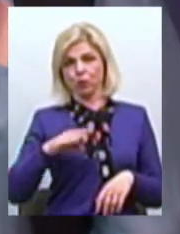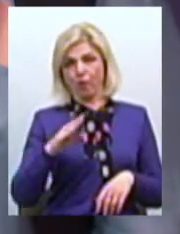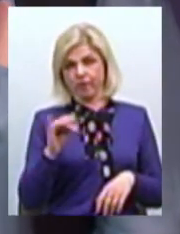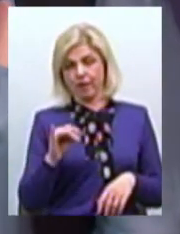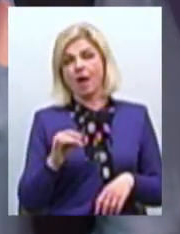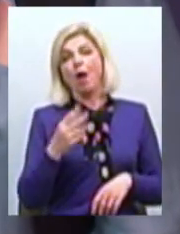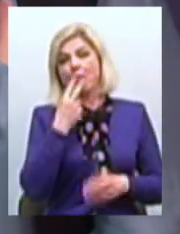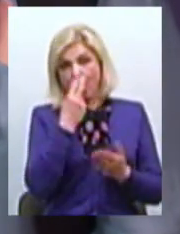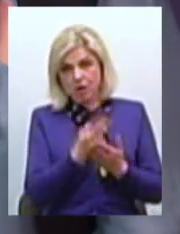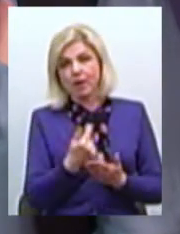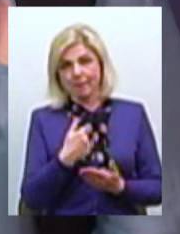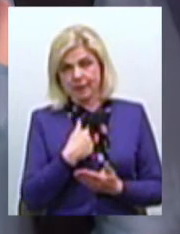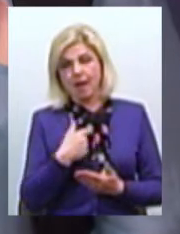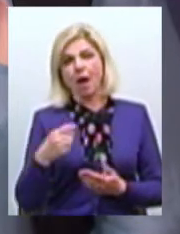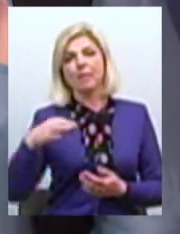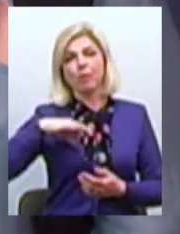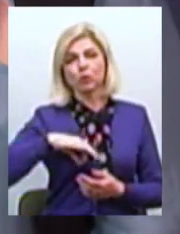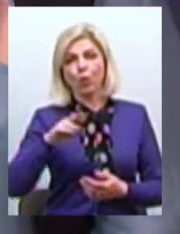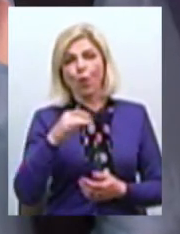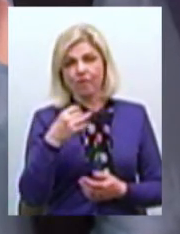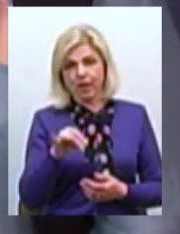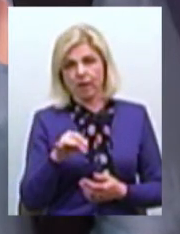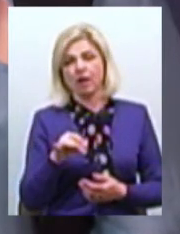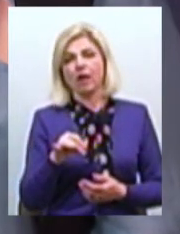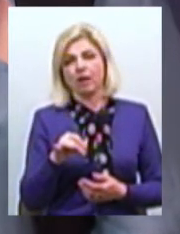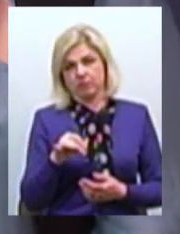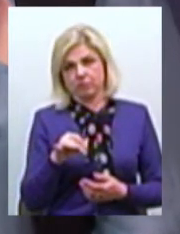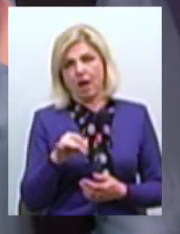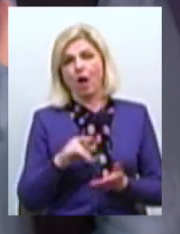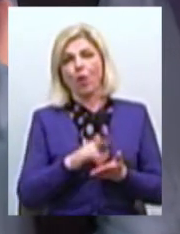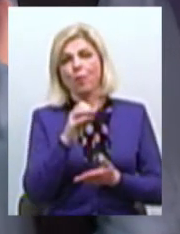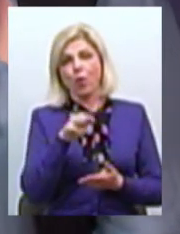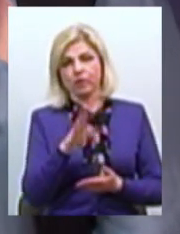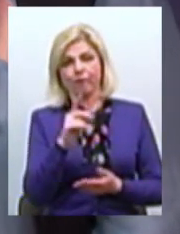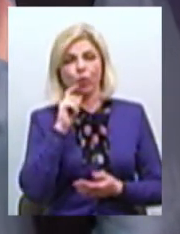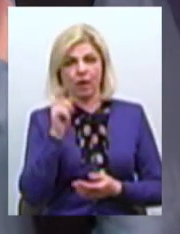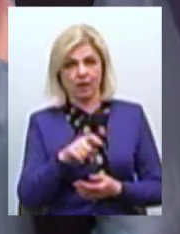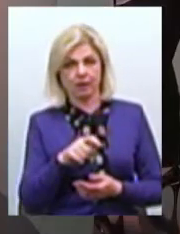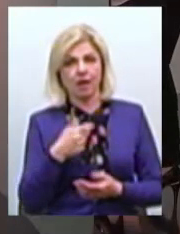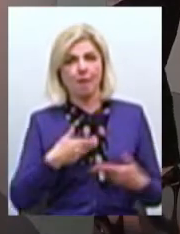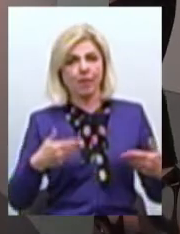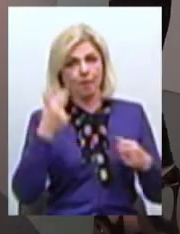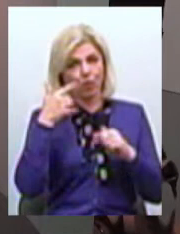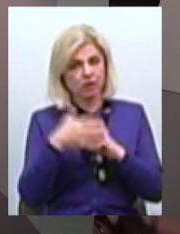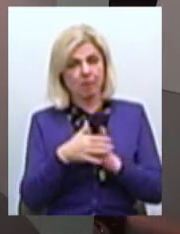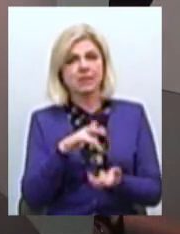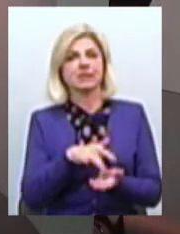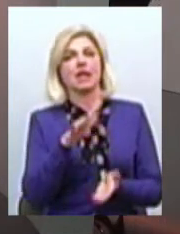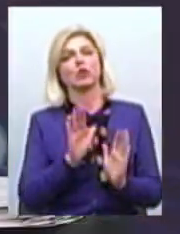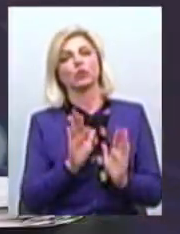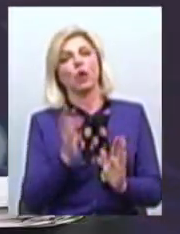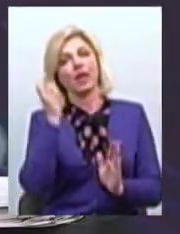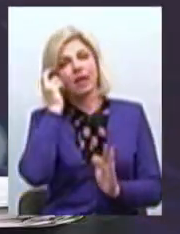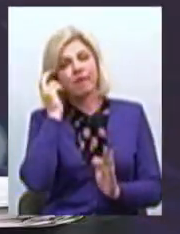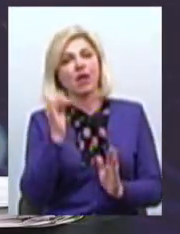Я думаю, що якщо ми візьмемо 5 прибуткових, це буде гарно Тому що ми розуміємо, що це центр, це місто Київ і інші